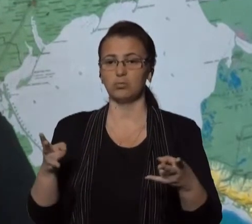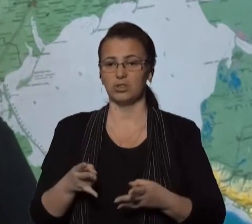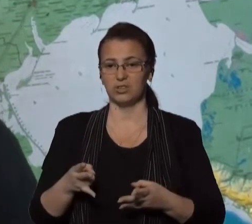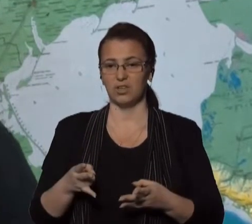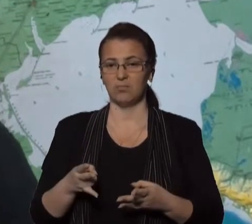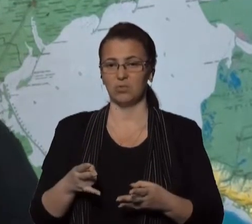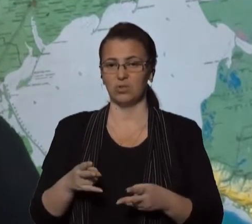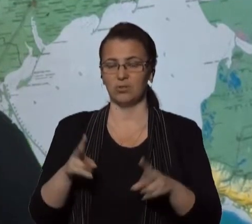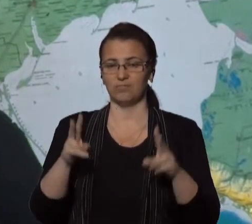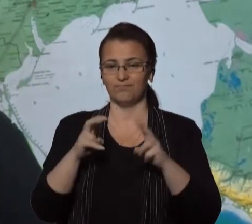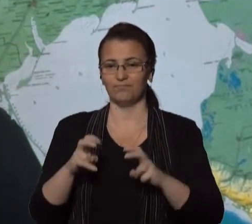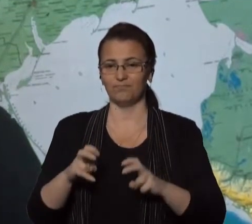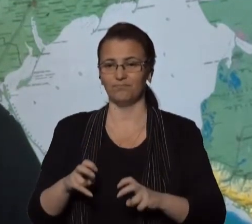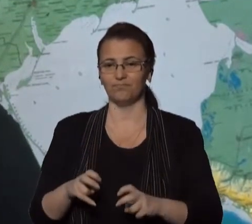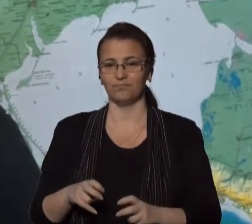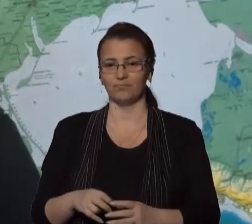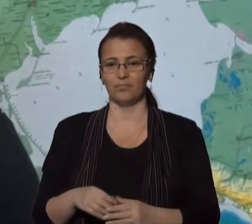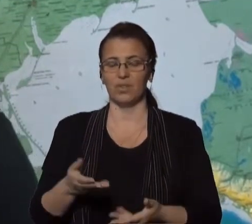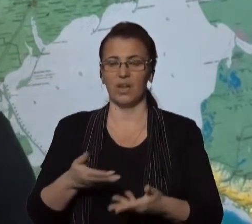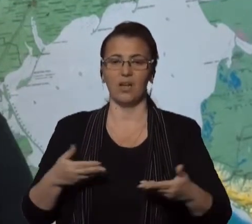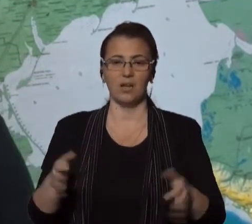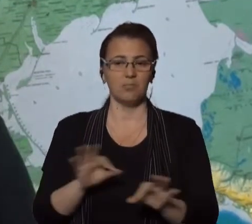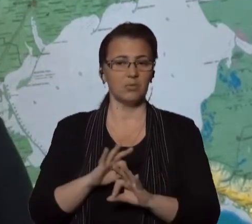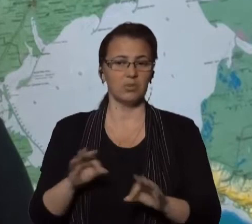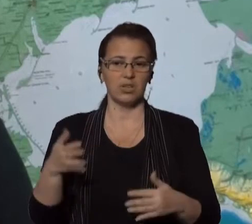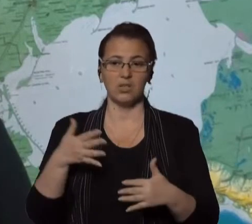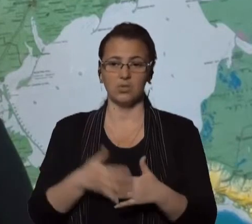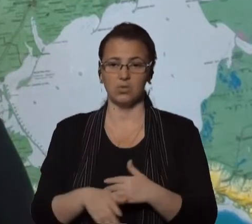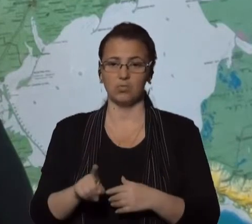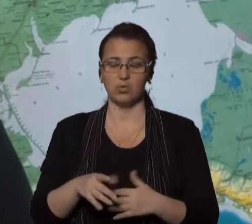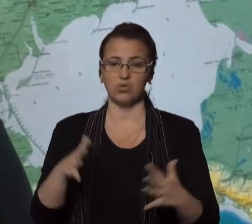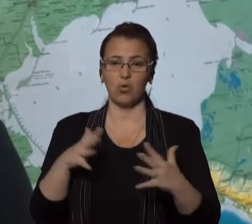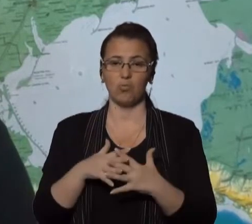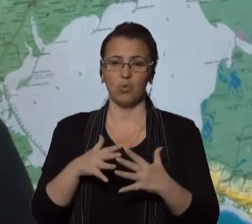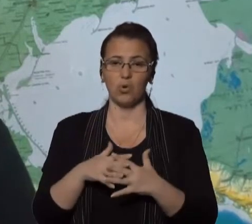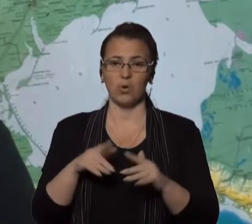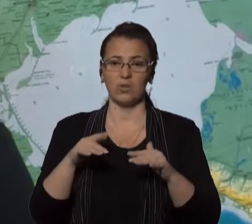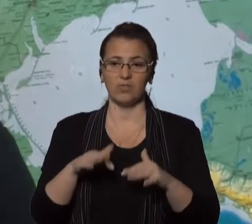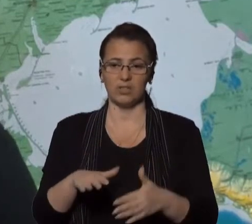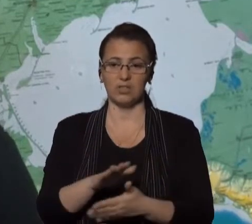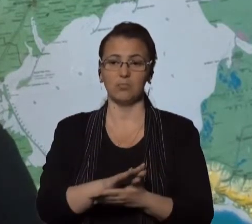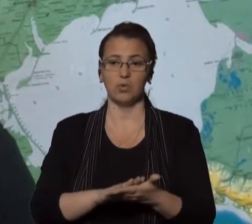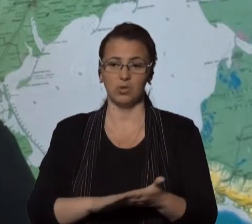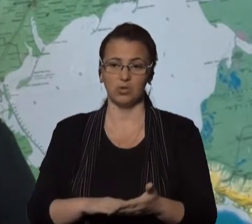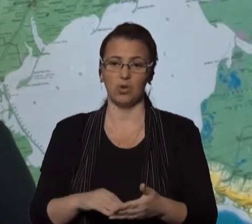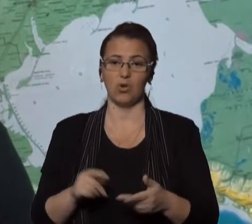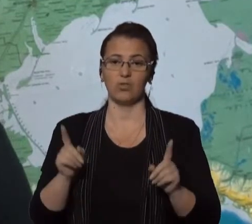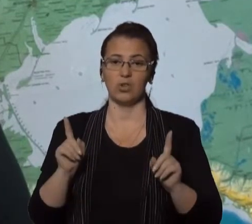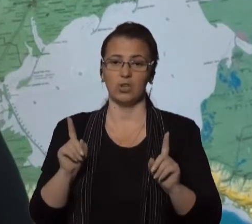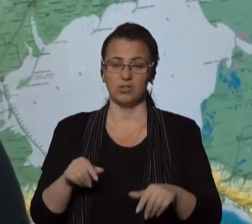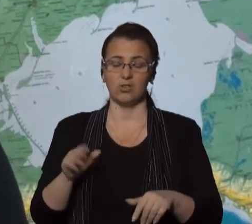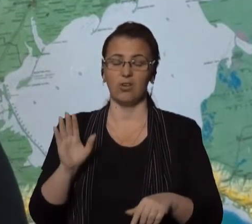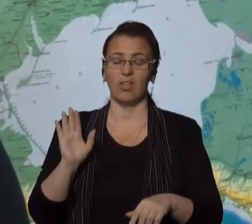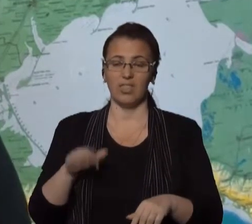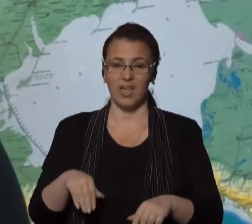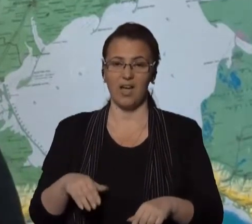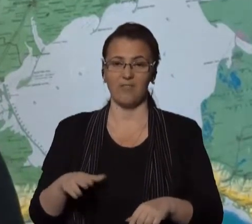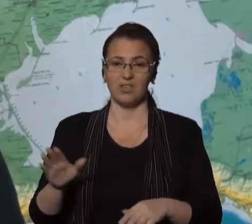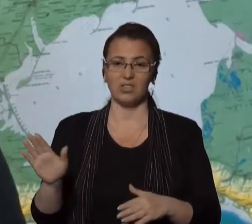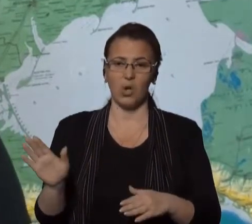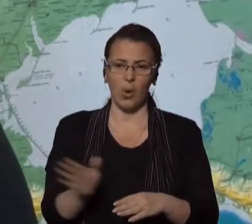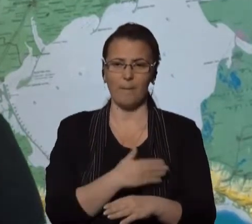дослідження. І ми чудово розуміємо, що бойові дії продовжуються, що навіть розчищені